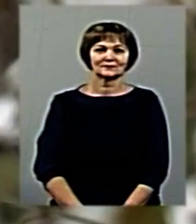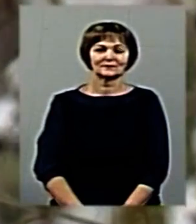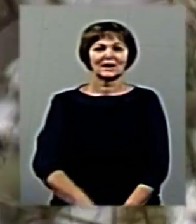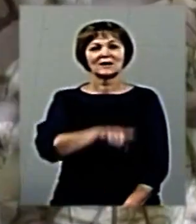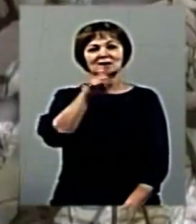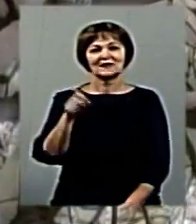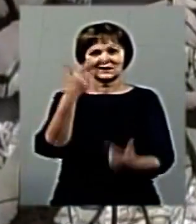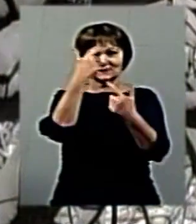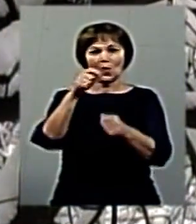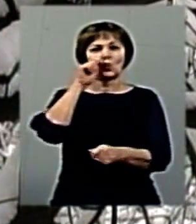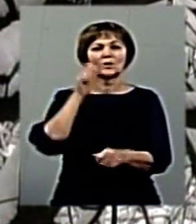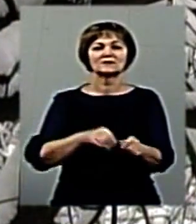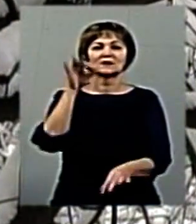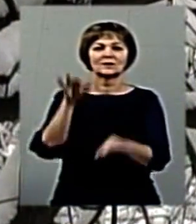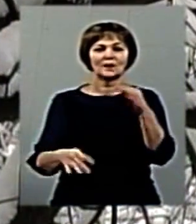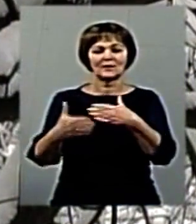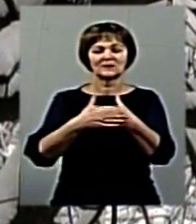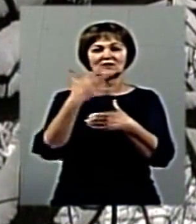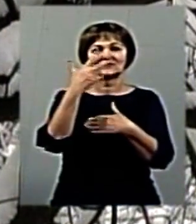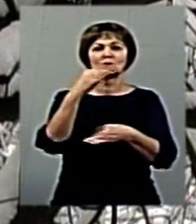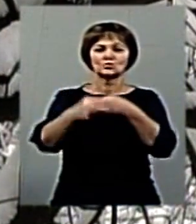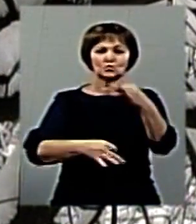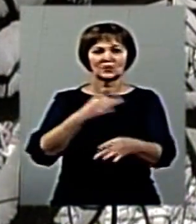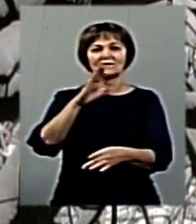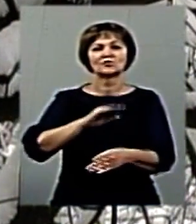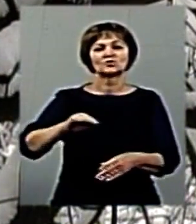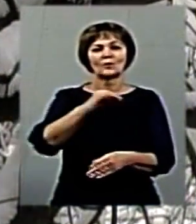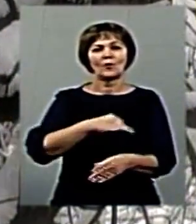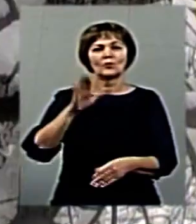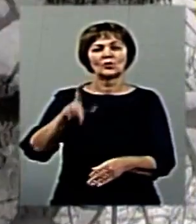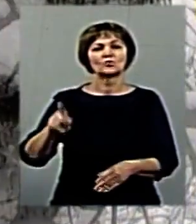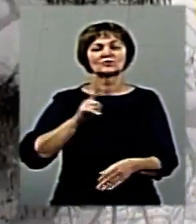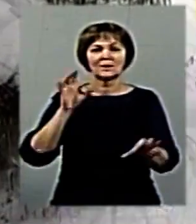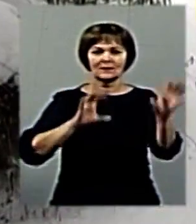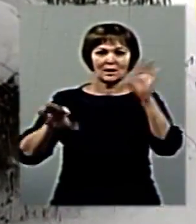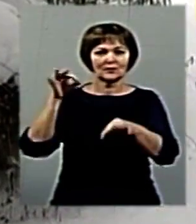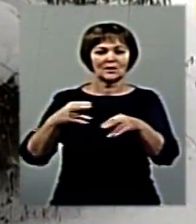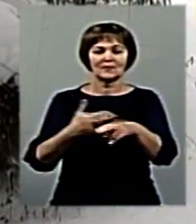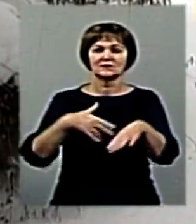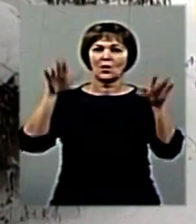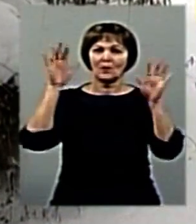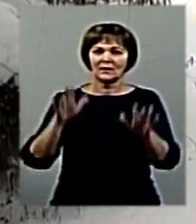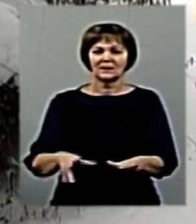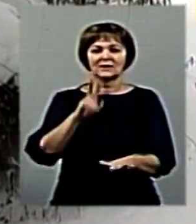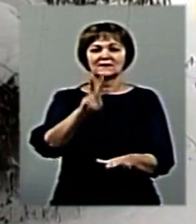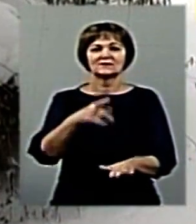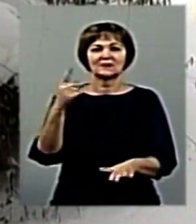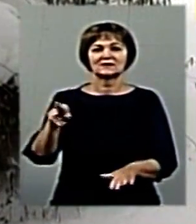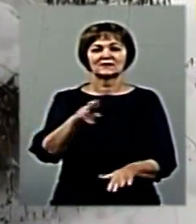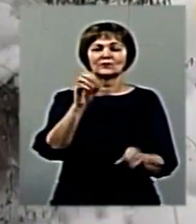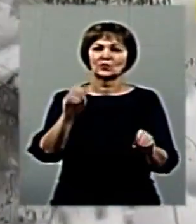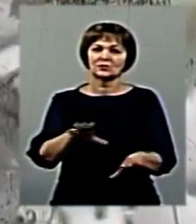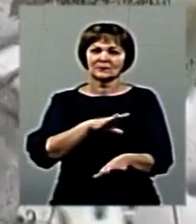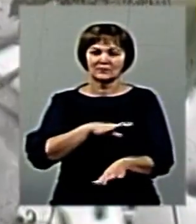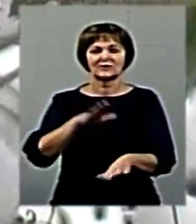За інформацією українських синоптиків, найближчі три доби у Житомирі та області очікується хмарна погода без опадів. 21 січня